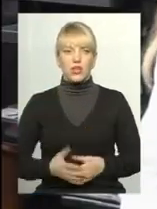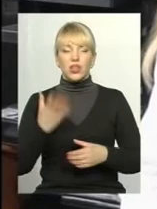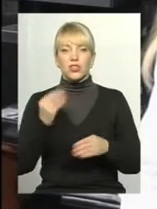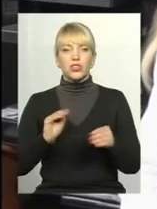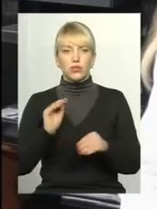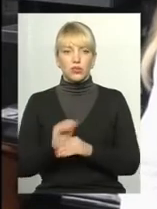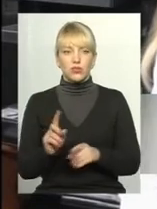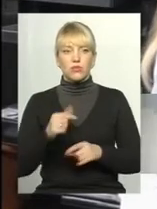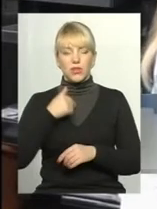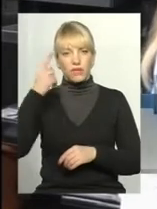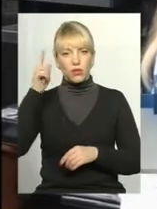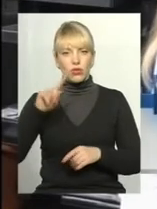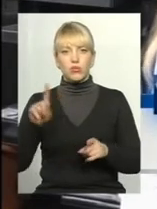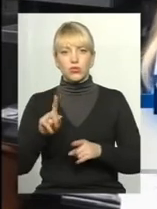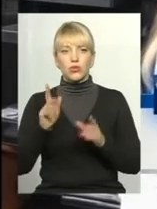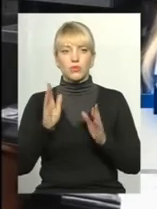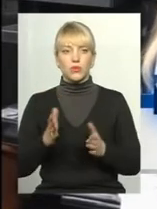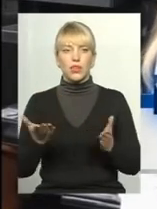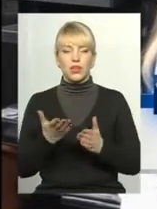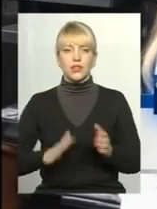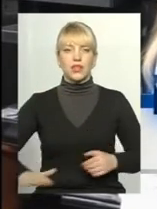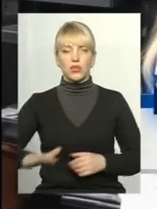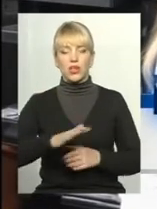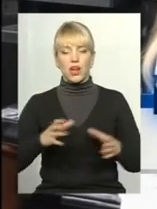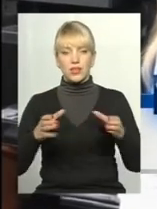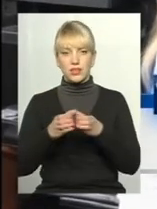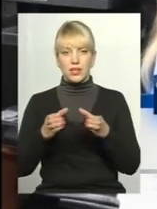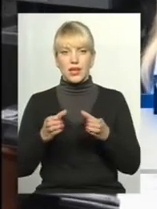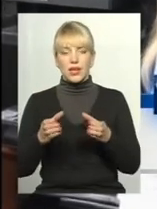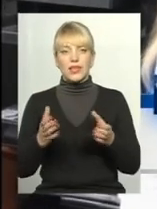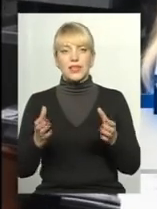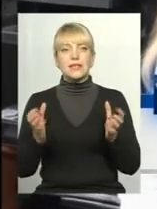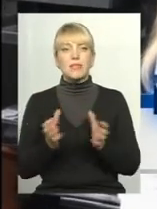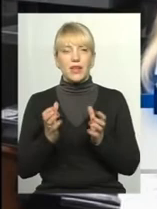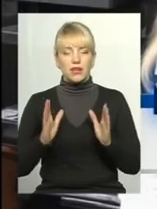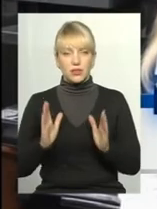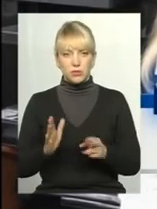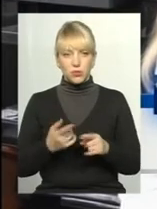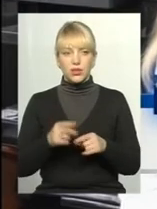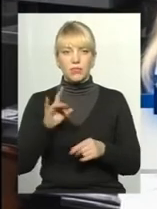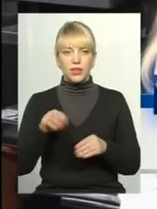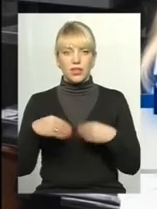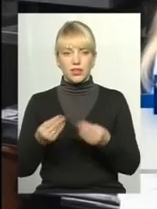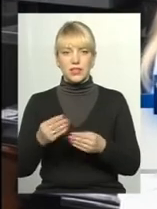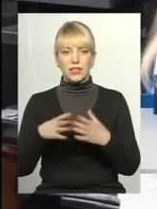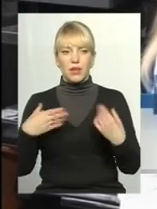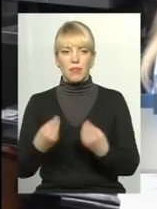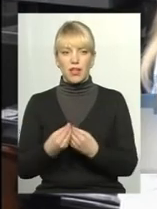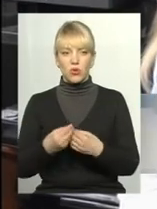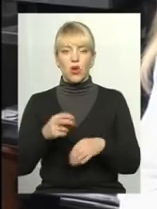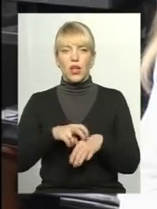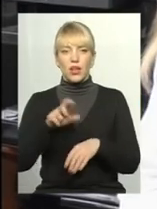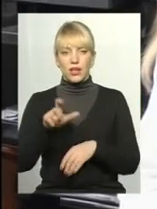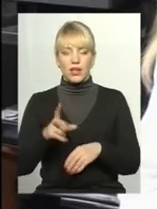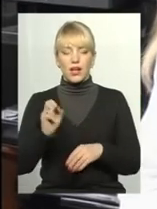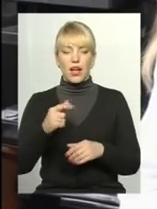що все-таки буде якась територіальність, буде зберігатися при призначенні сімейного лікаря. Але все ж